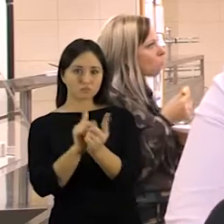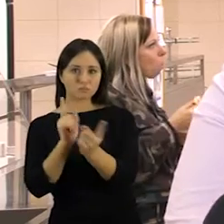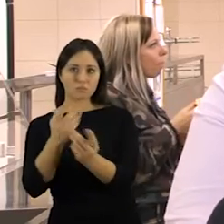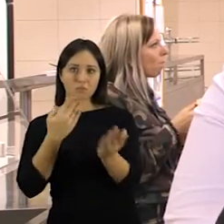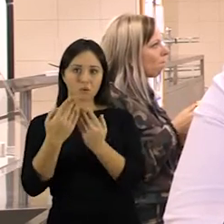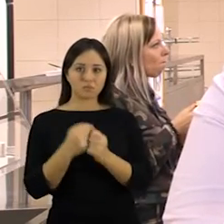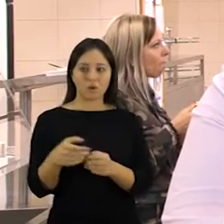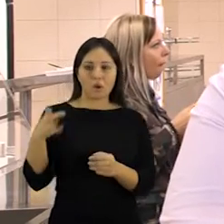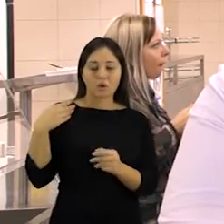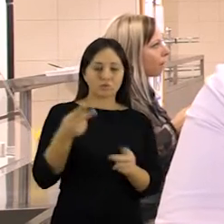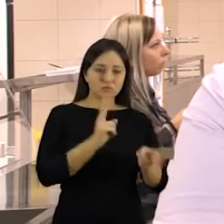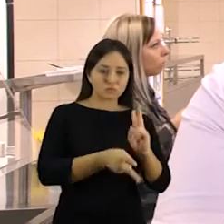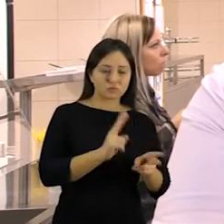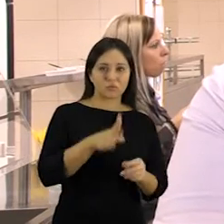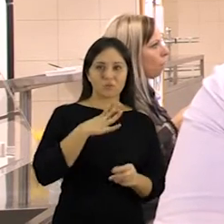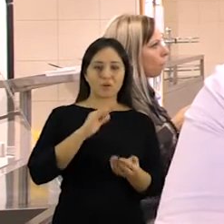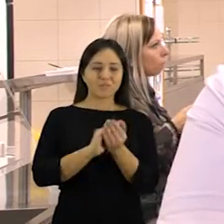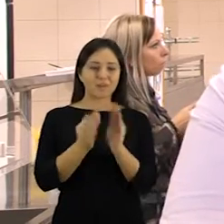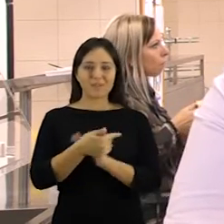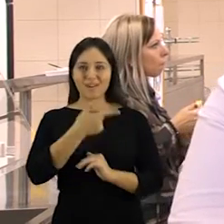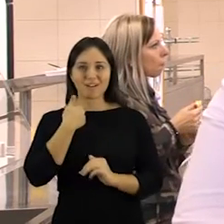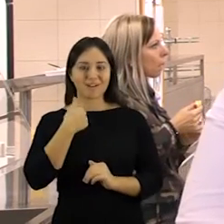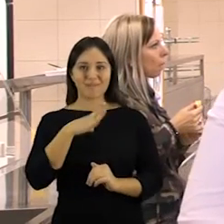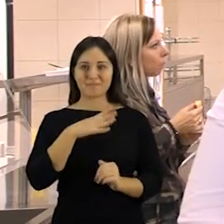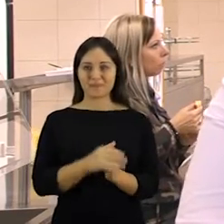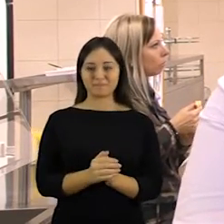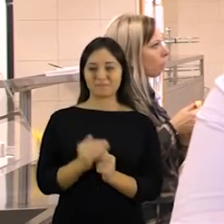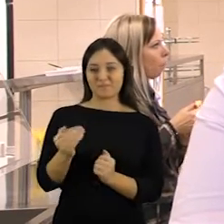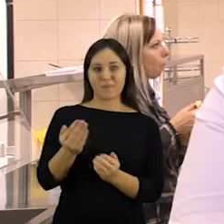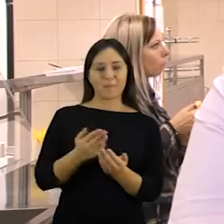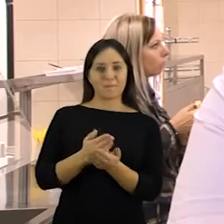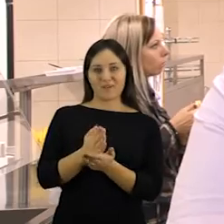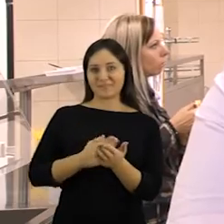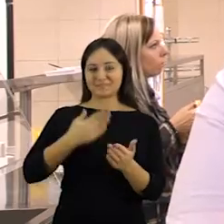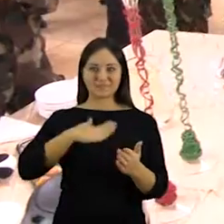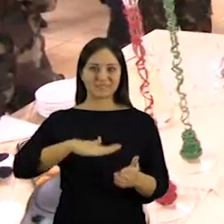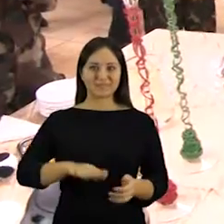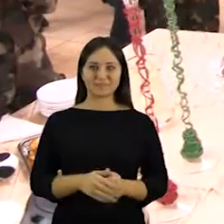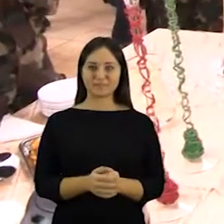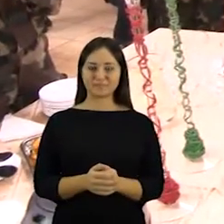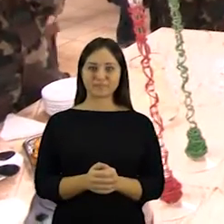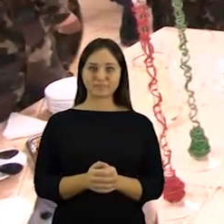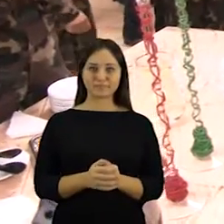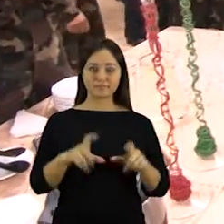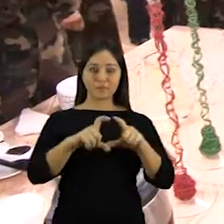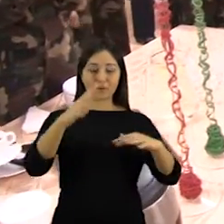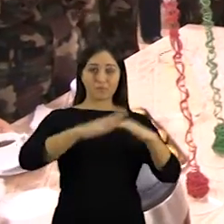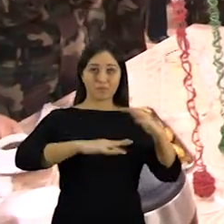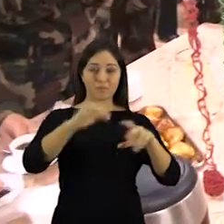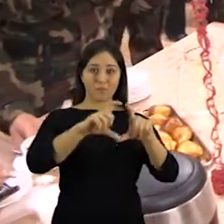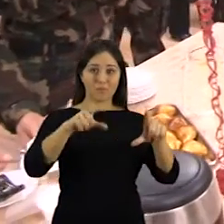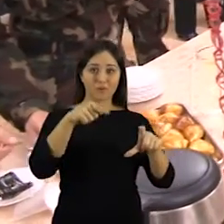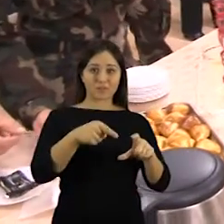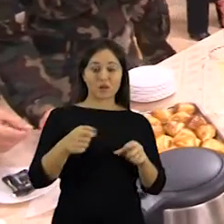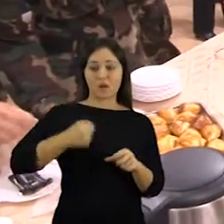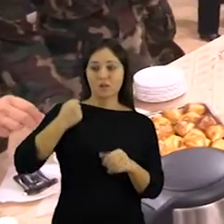gamino kartu su mumis bandelės, ragavo cepelinų, tikrai labai maloni patirtis. Profesinio rengimo centras prie kavos